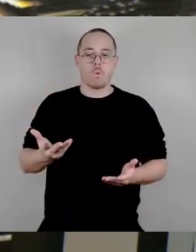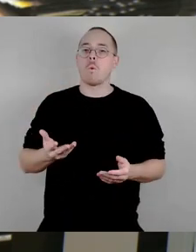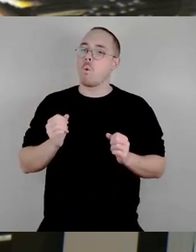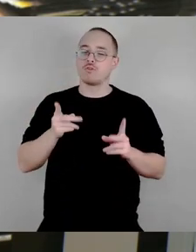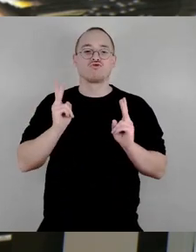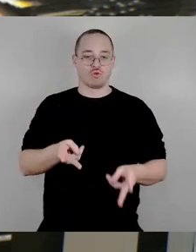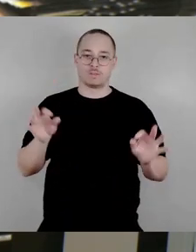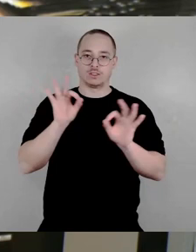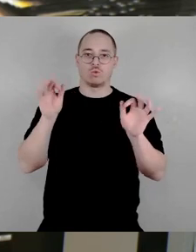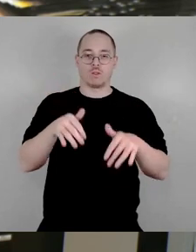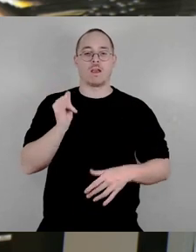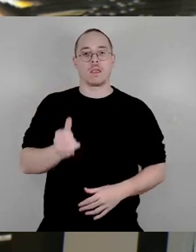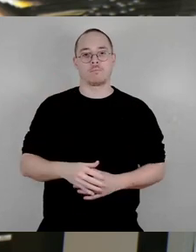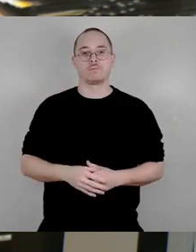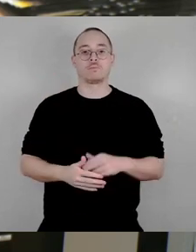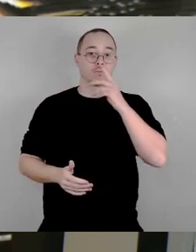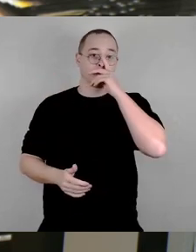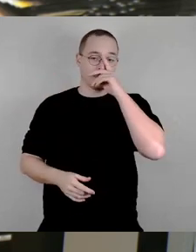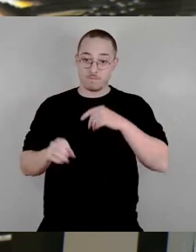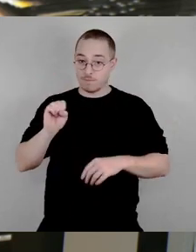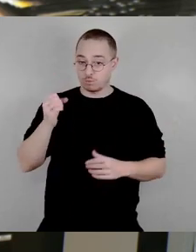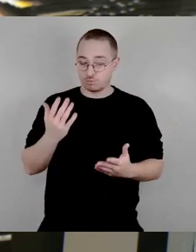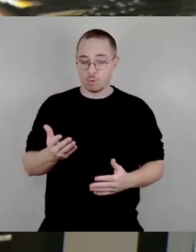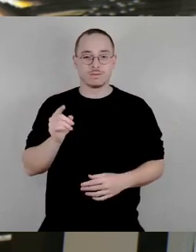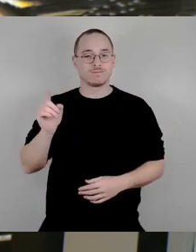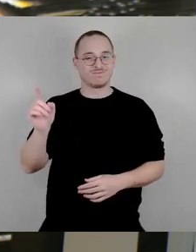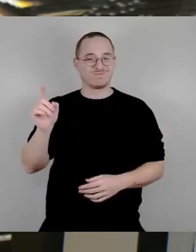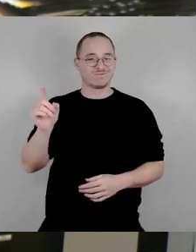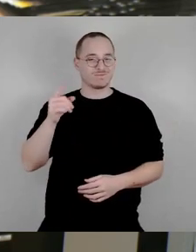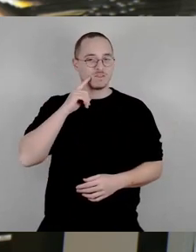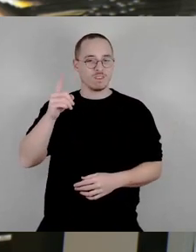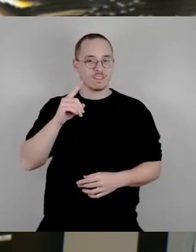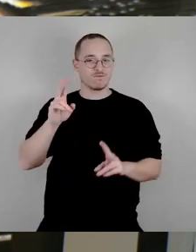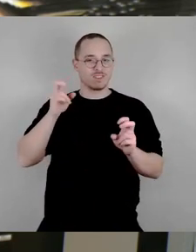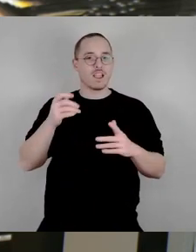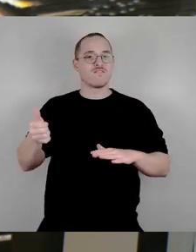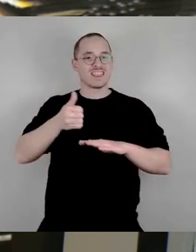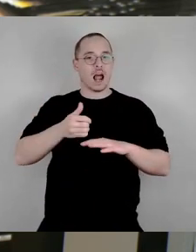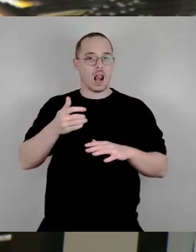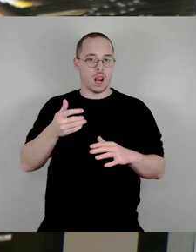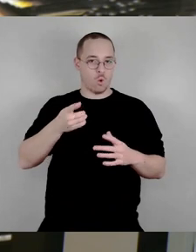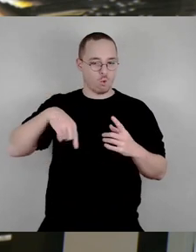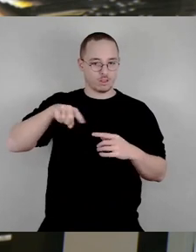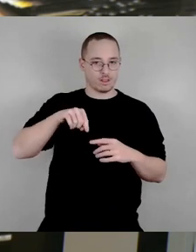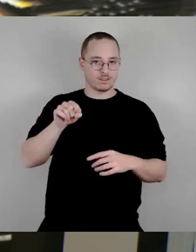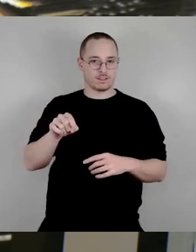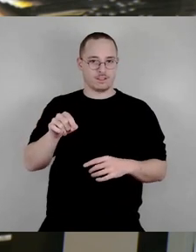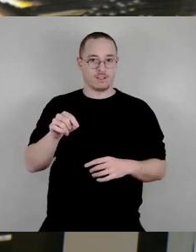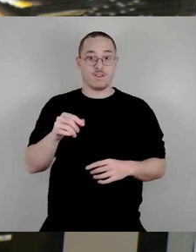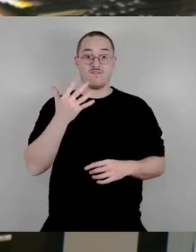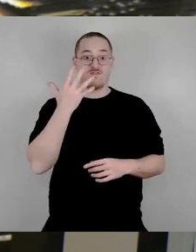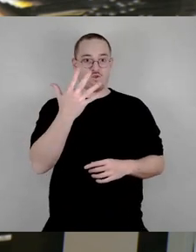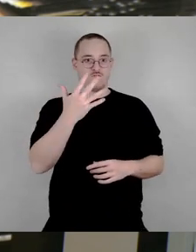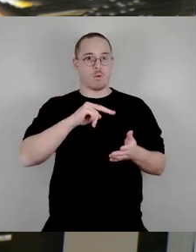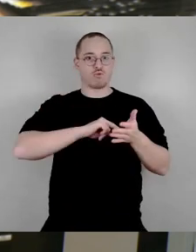die, die in der Jury-Sitzung in der finalen Runde da waren, wissen, dass von den anwesenden fünf politischen Vertretern vier gegen den aktuellen